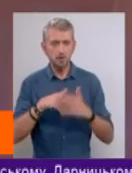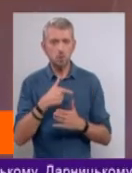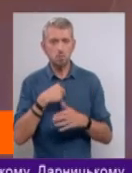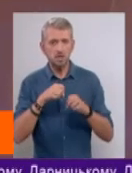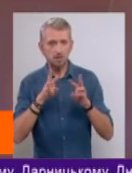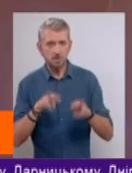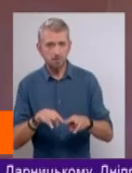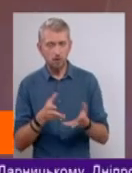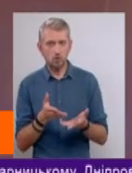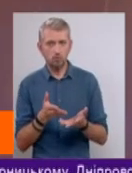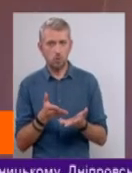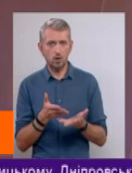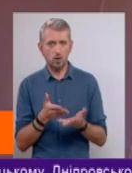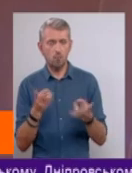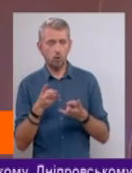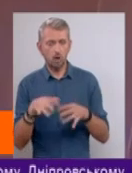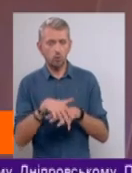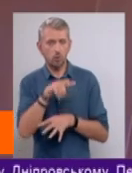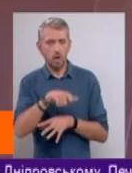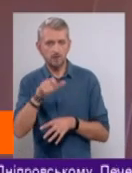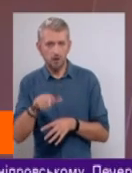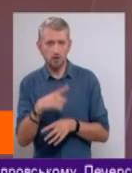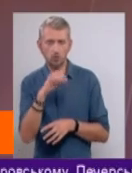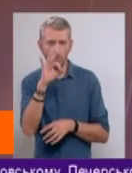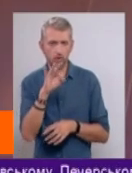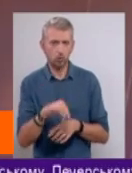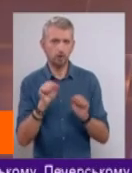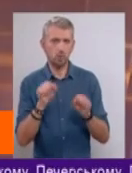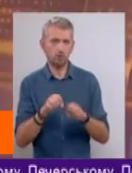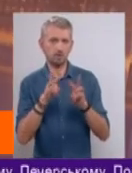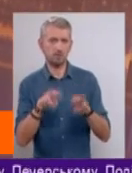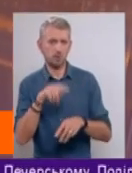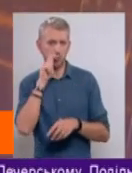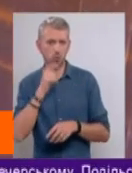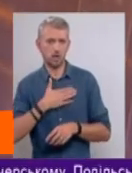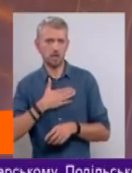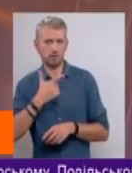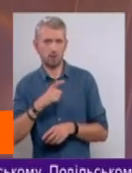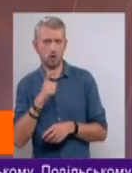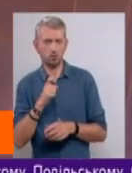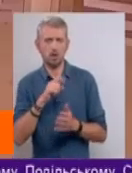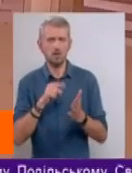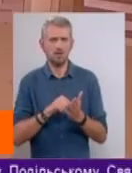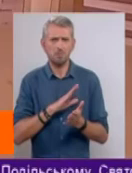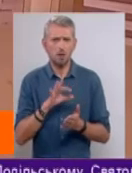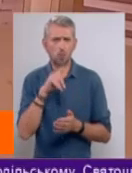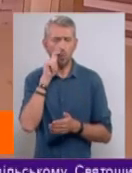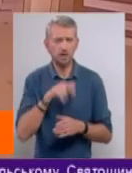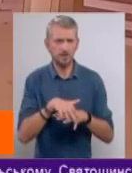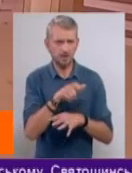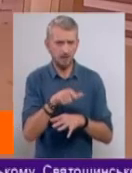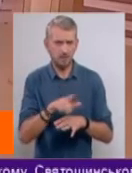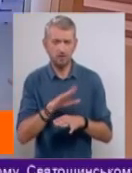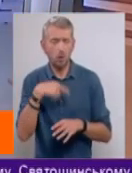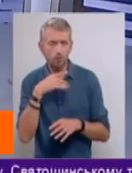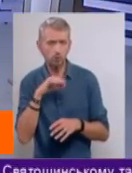забезпечуємо потребу населення, 100% можемо забезпечити українським газом. Тому, навіть не питання я не говорю